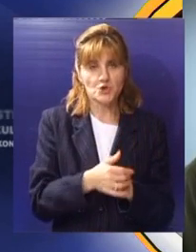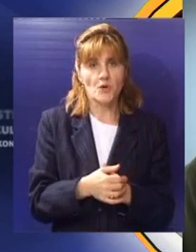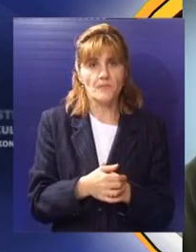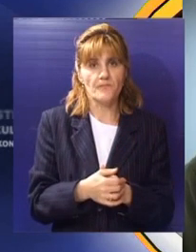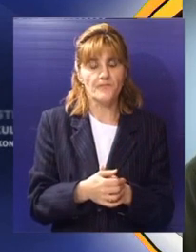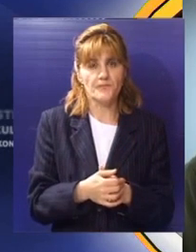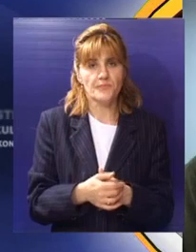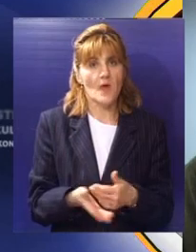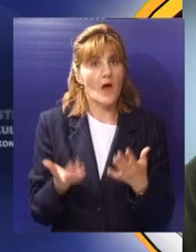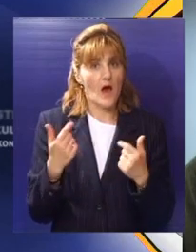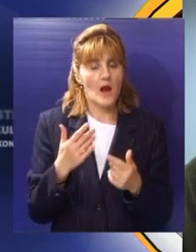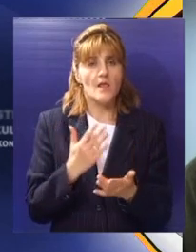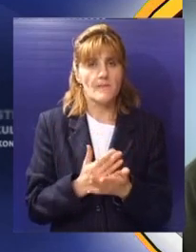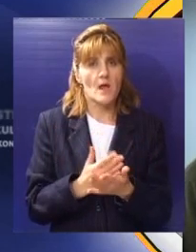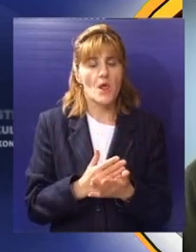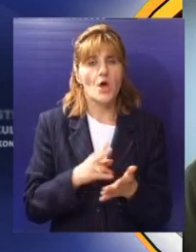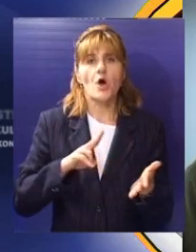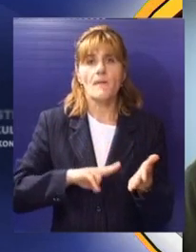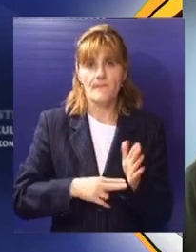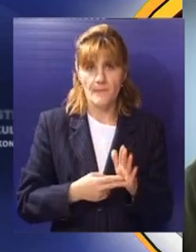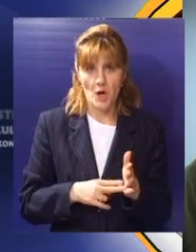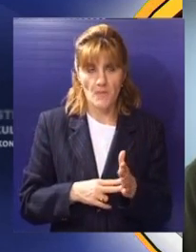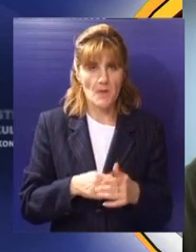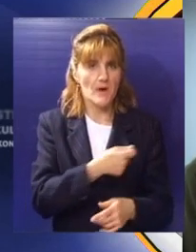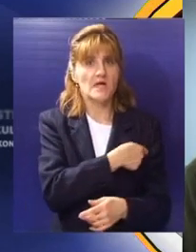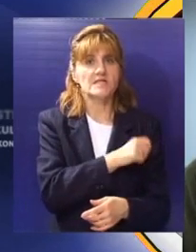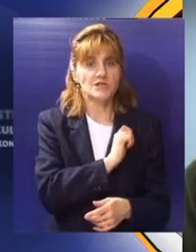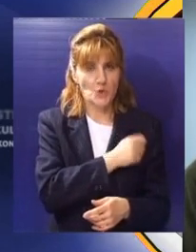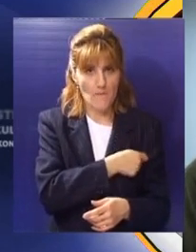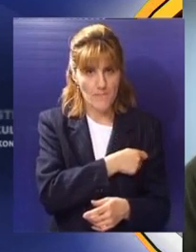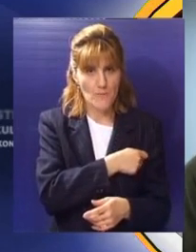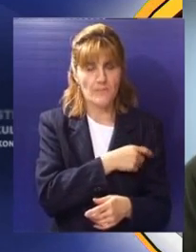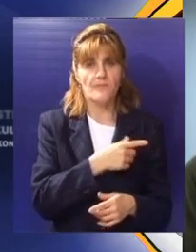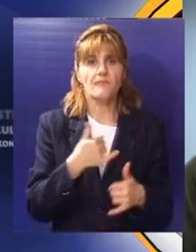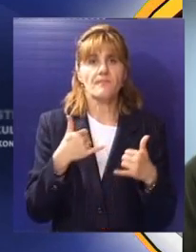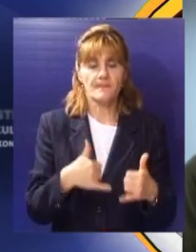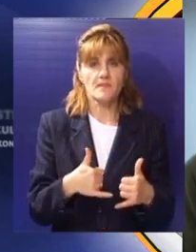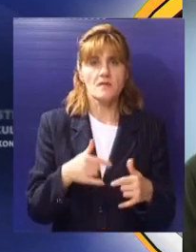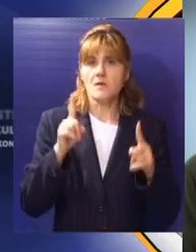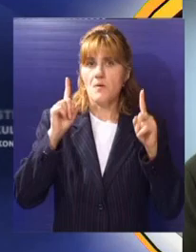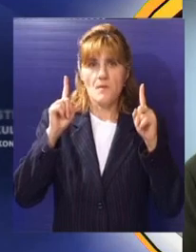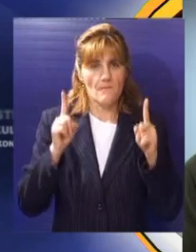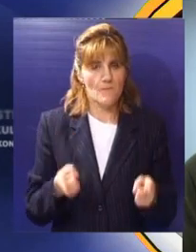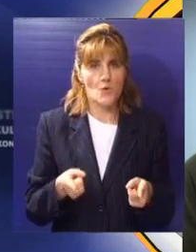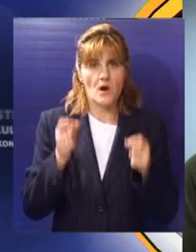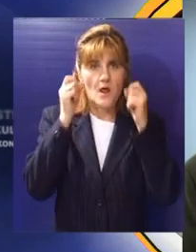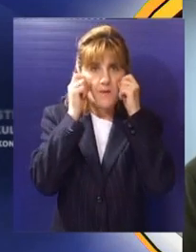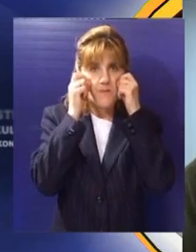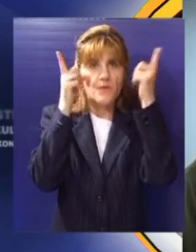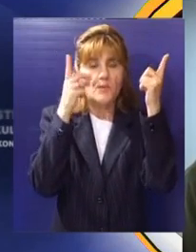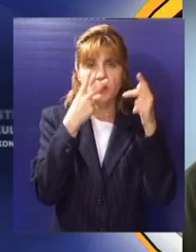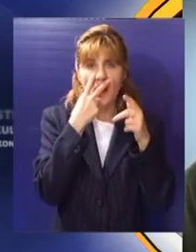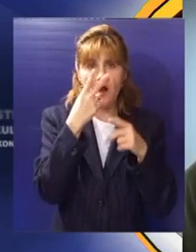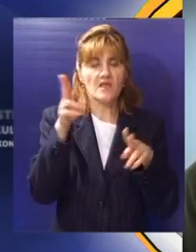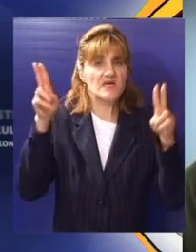ali pošto je bilo problema sa supom sa milicijom onda smo se morali probuditi i